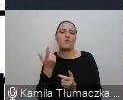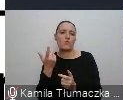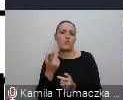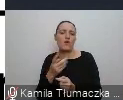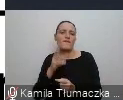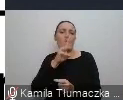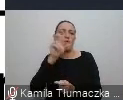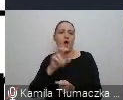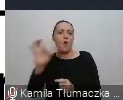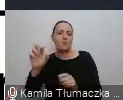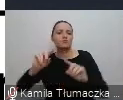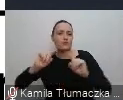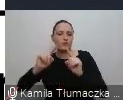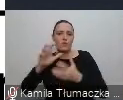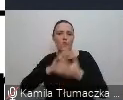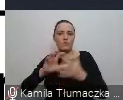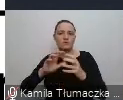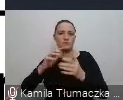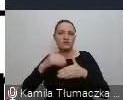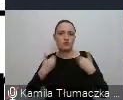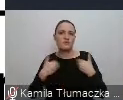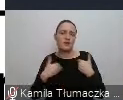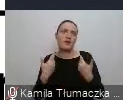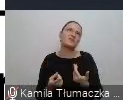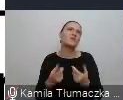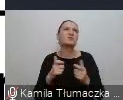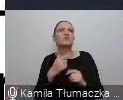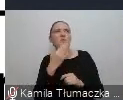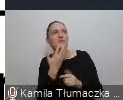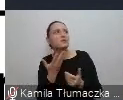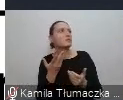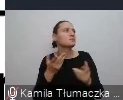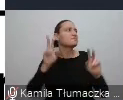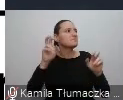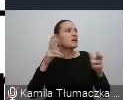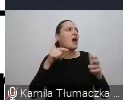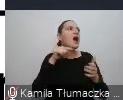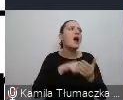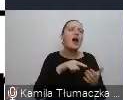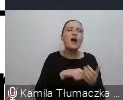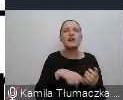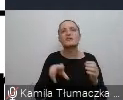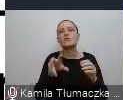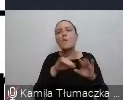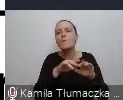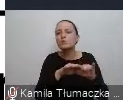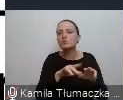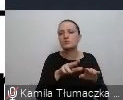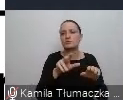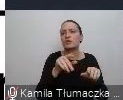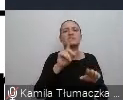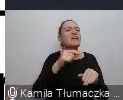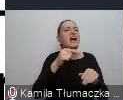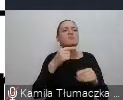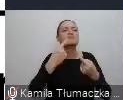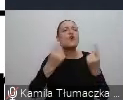Światową Organizację Zdrowia i to była jakaś parafraza zdania pod tytułem Nie będę Cię przekonywał,